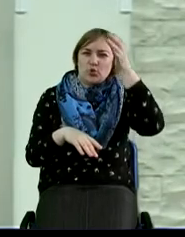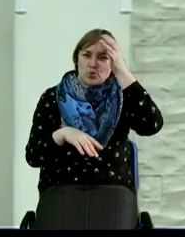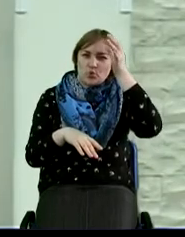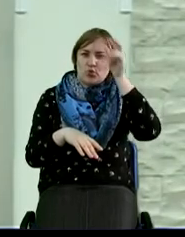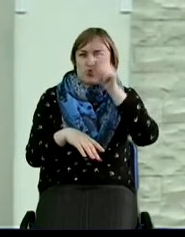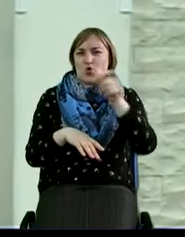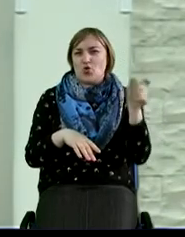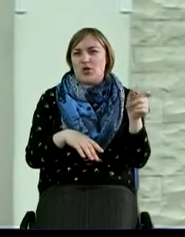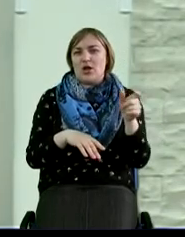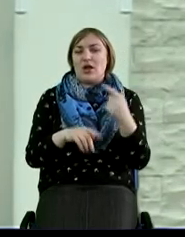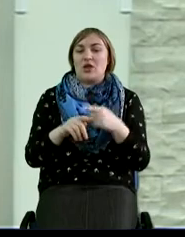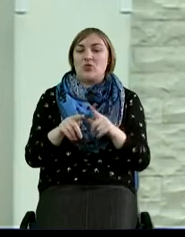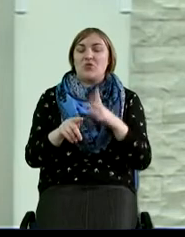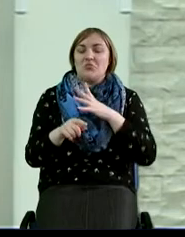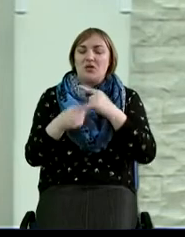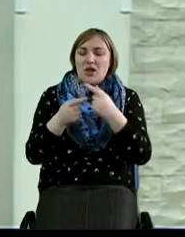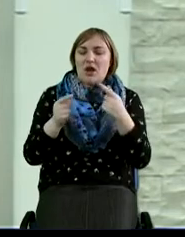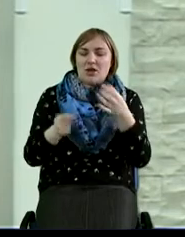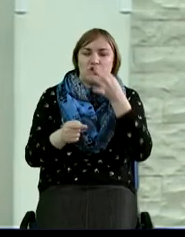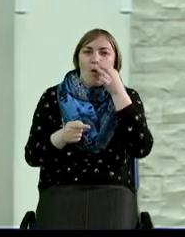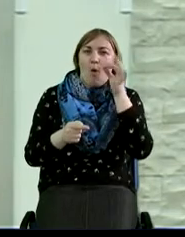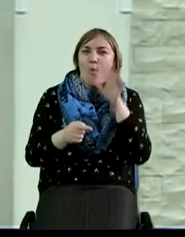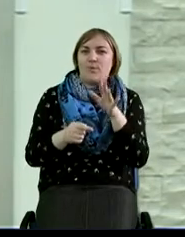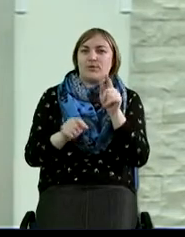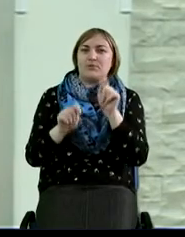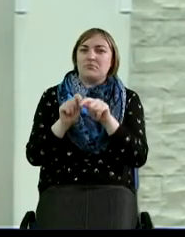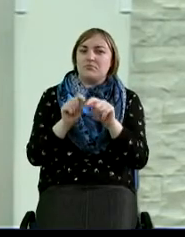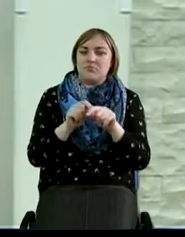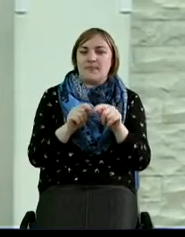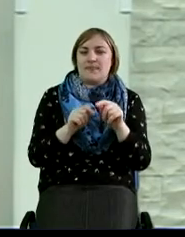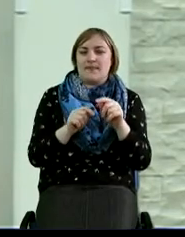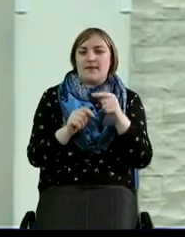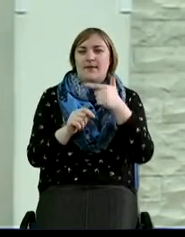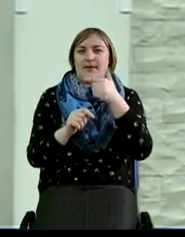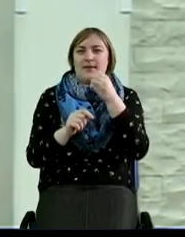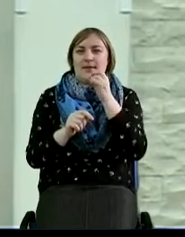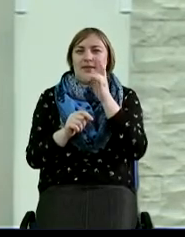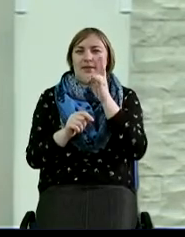которые проводили различные опыты в генетике.